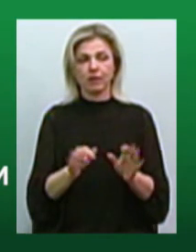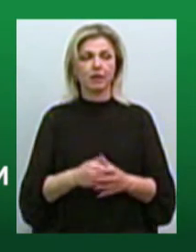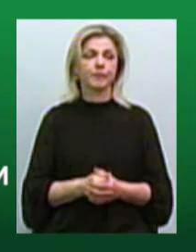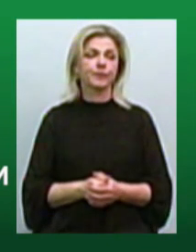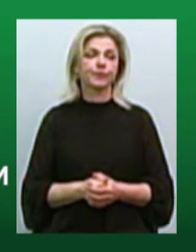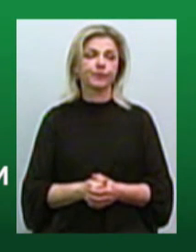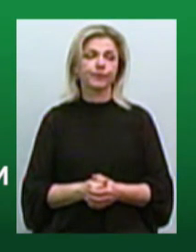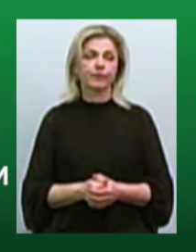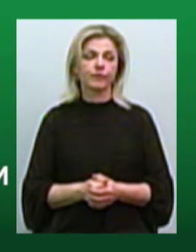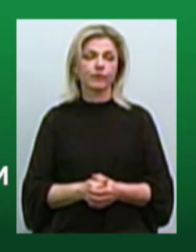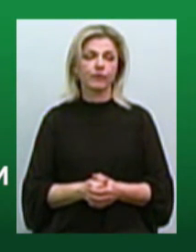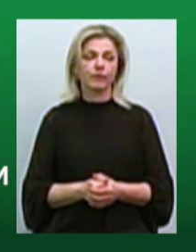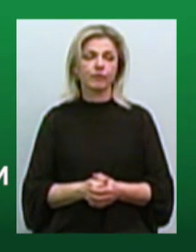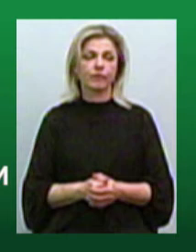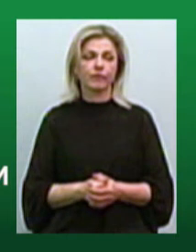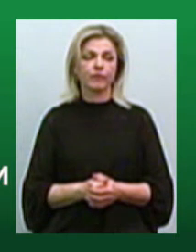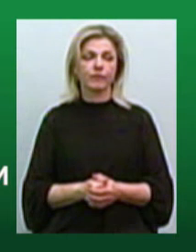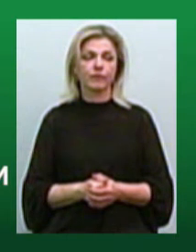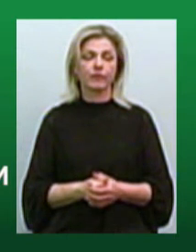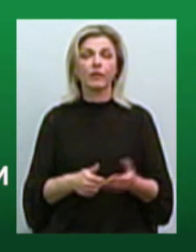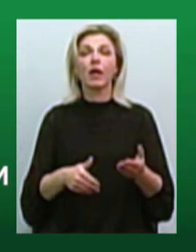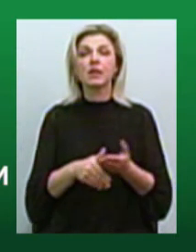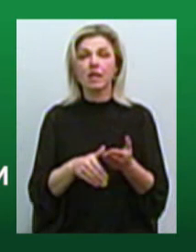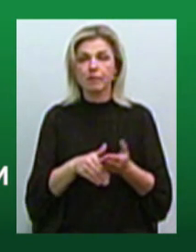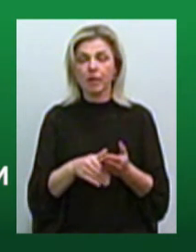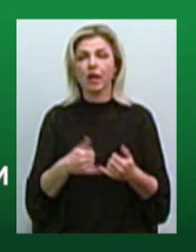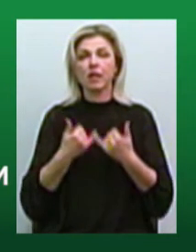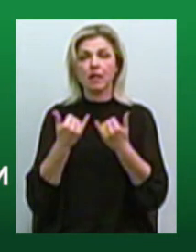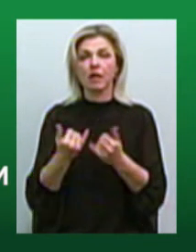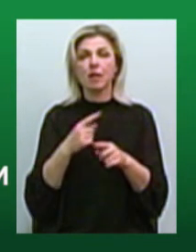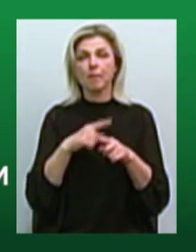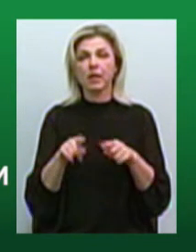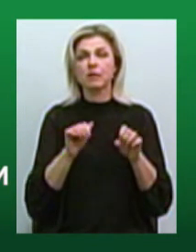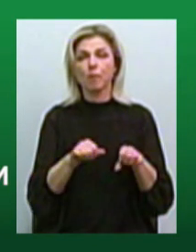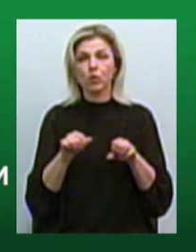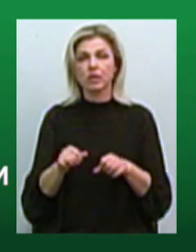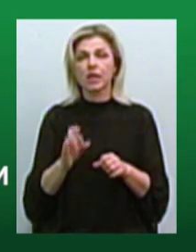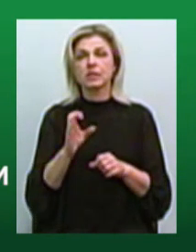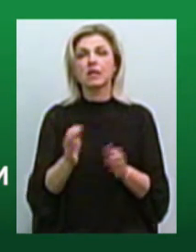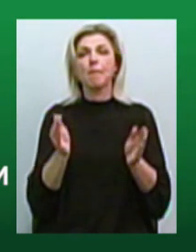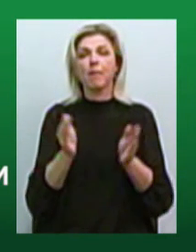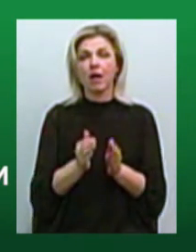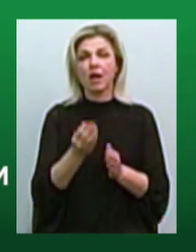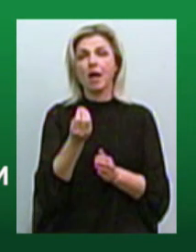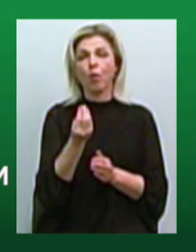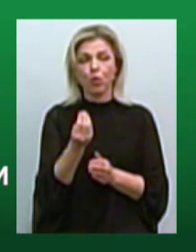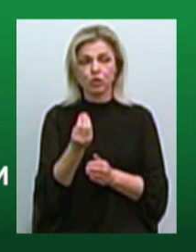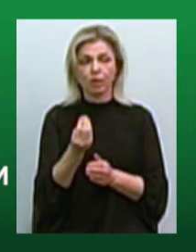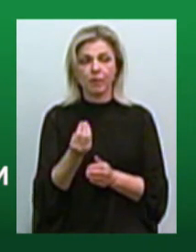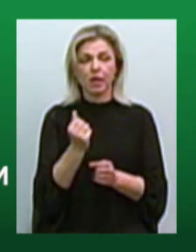Тому инструмент надати швидку можливість з малими інвестиційними коштами